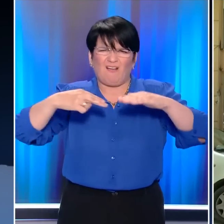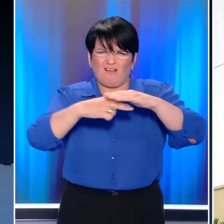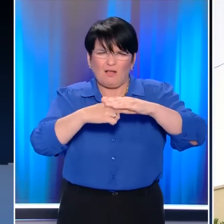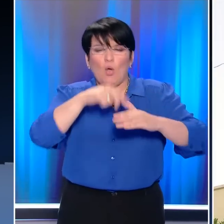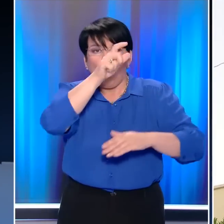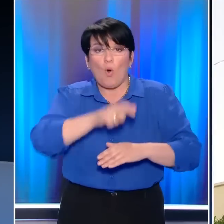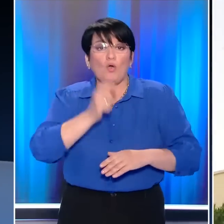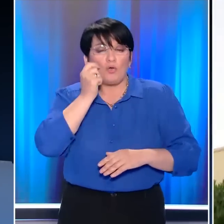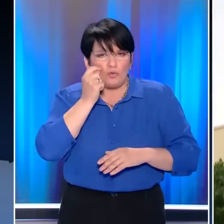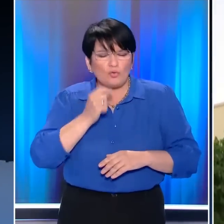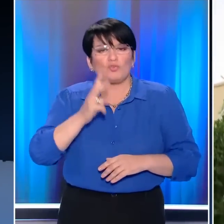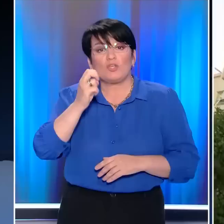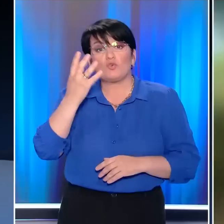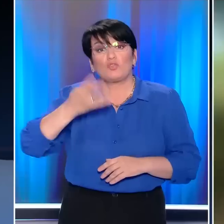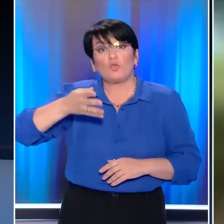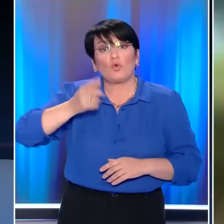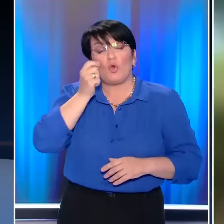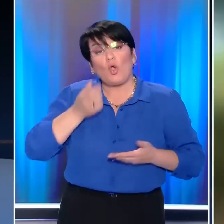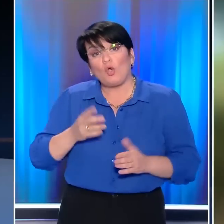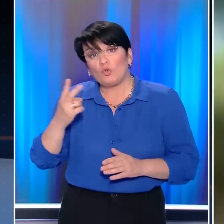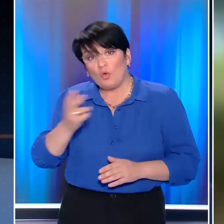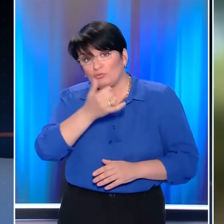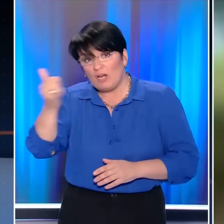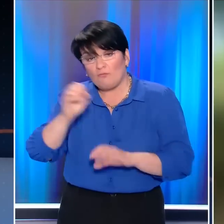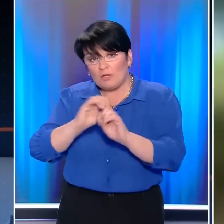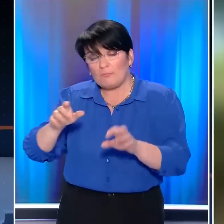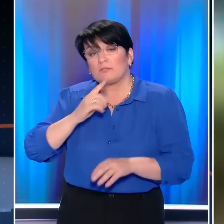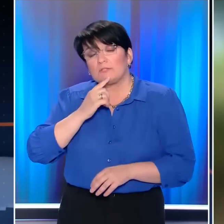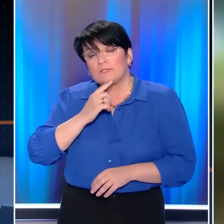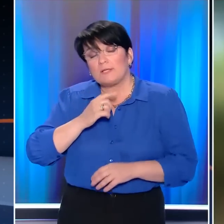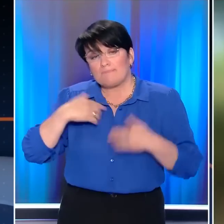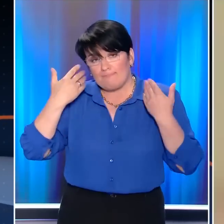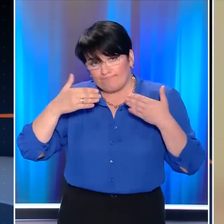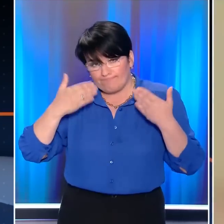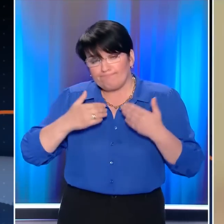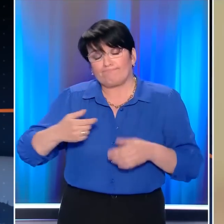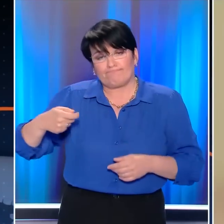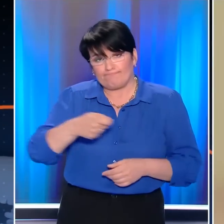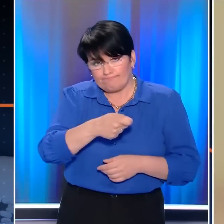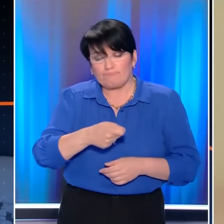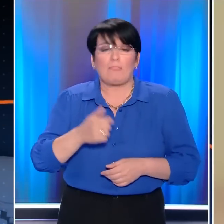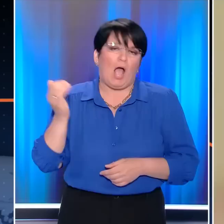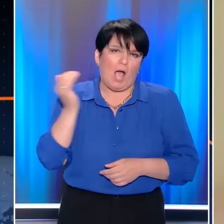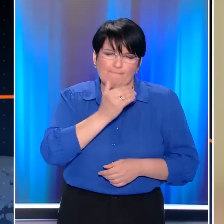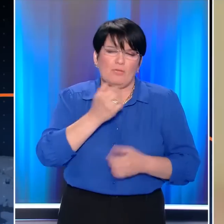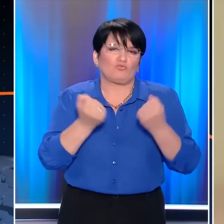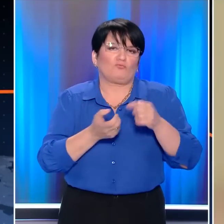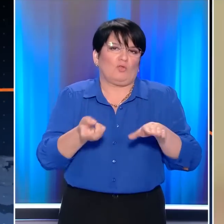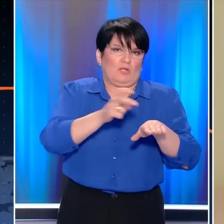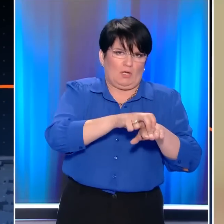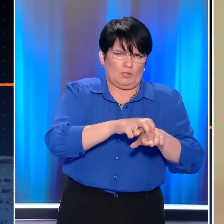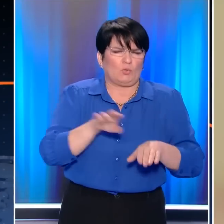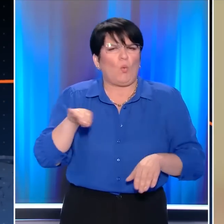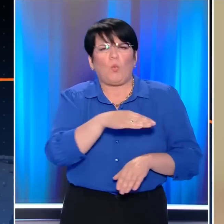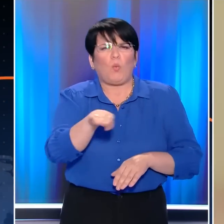τηλεφώνησε στον 24χρονο γιο τους ενημερώνοντάς τον για την αποτρόπεα πράξη του. Ακολούθως πήρε το αυτοκινητό του και καθώς